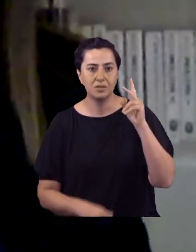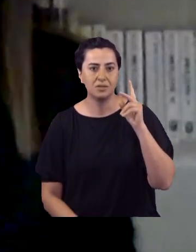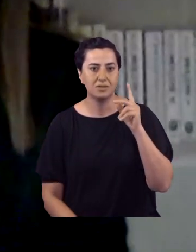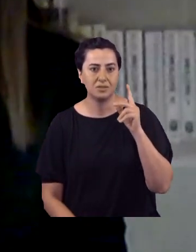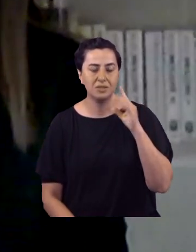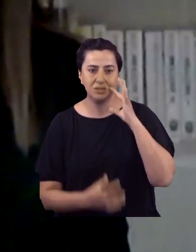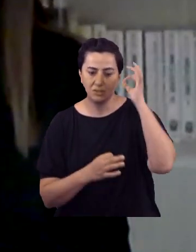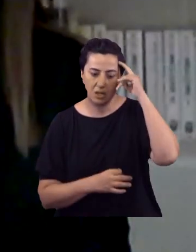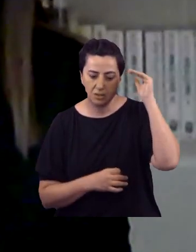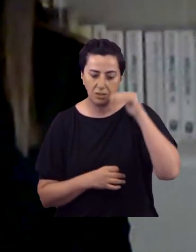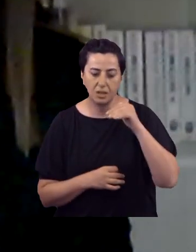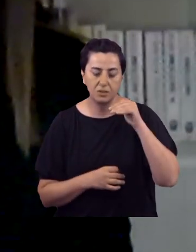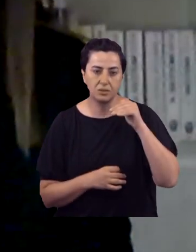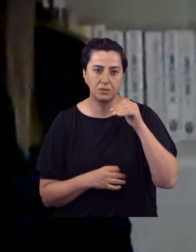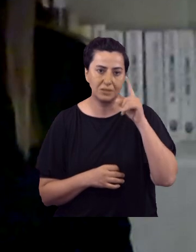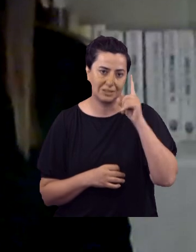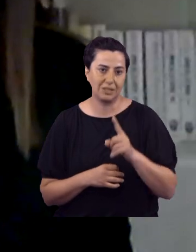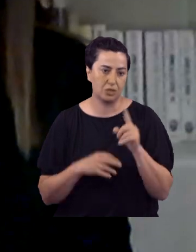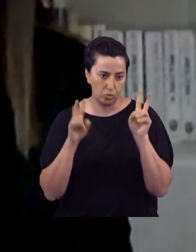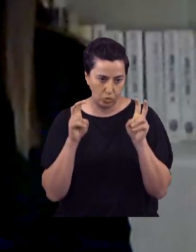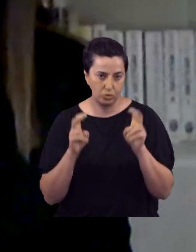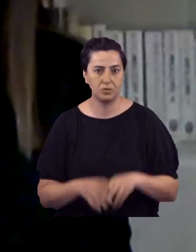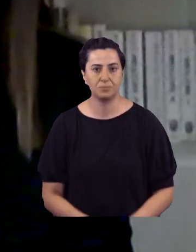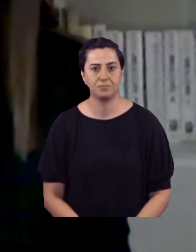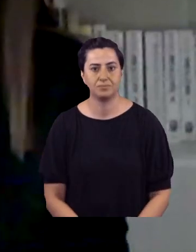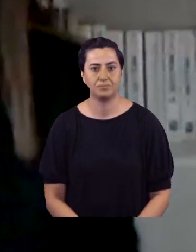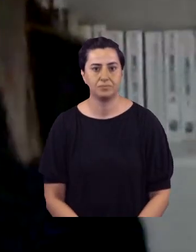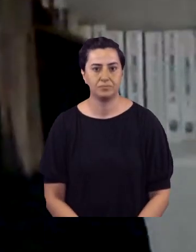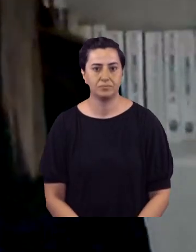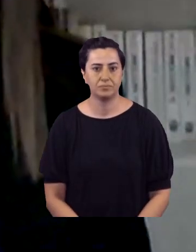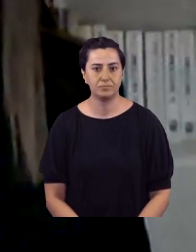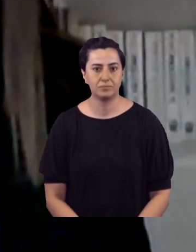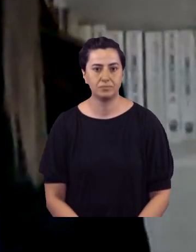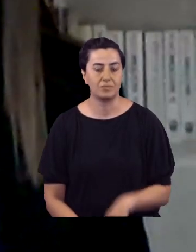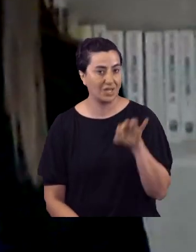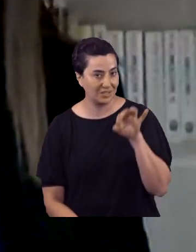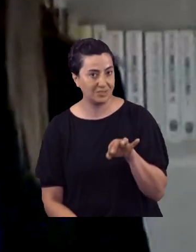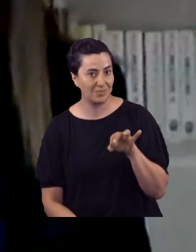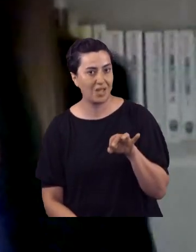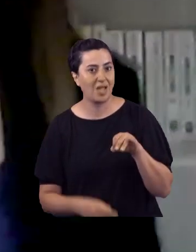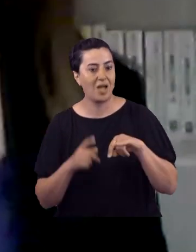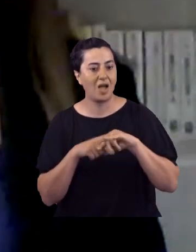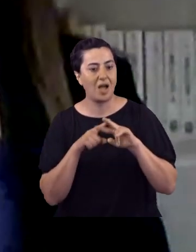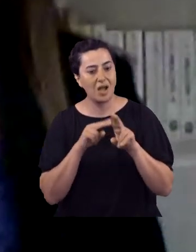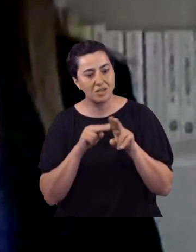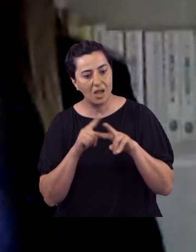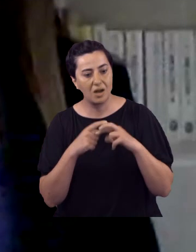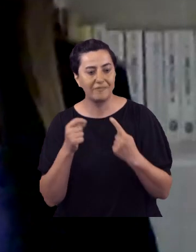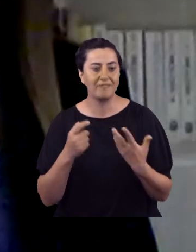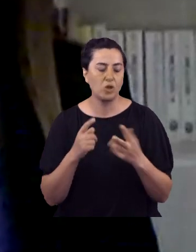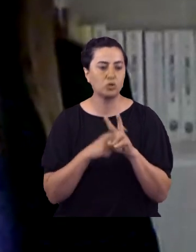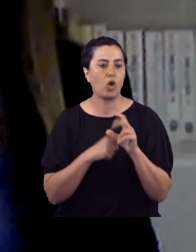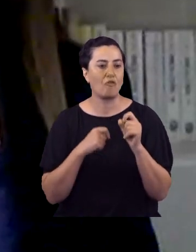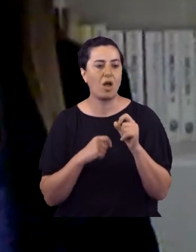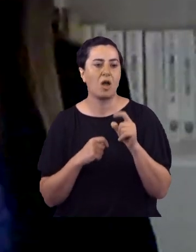insanların aklına getirilen meseleler. Şimdi Hakkari'yi ya da Yüksekova'yı böyle